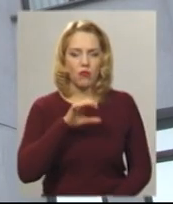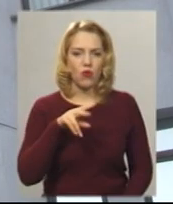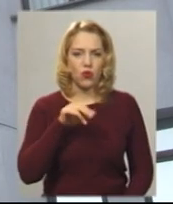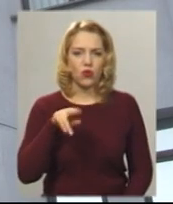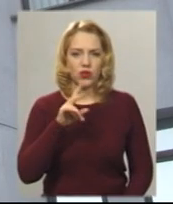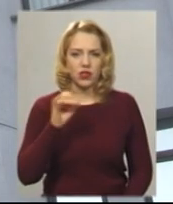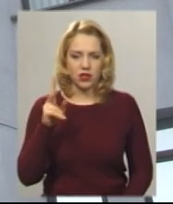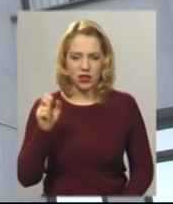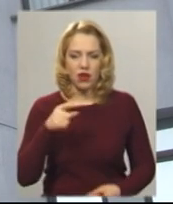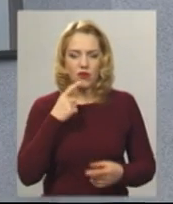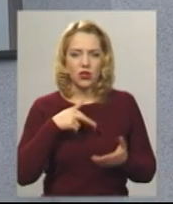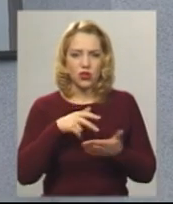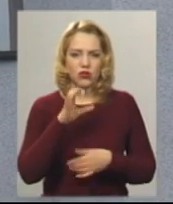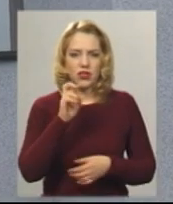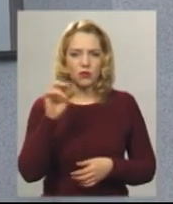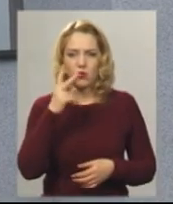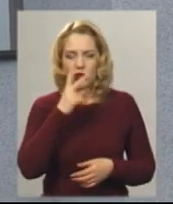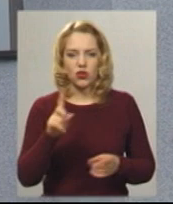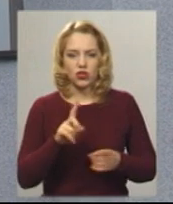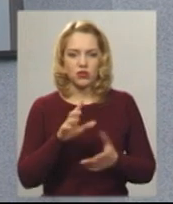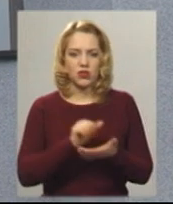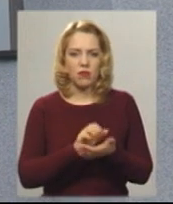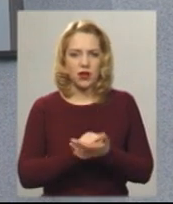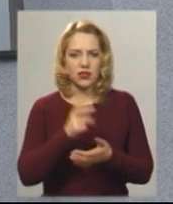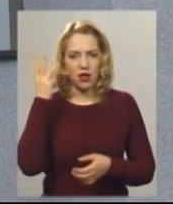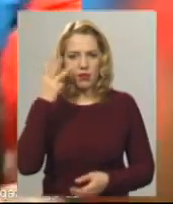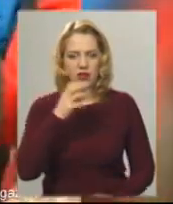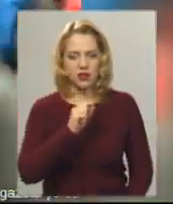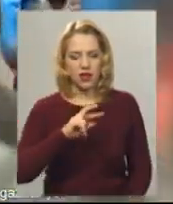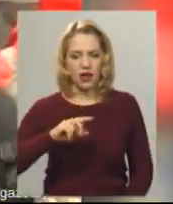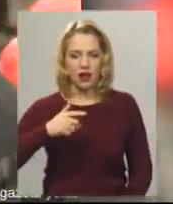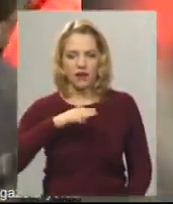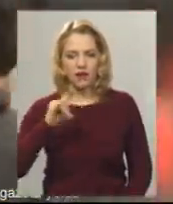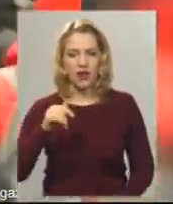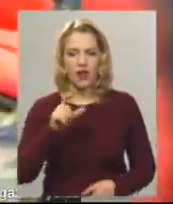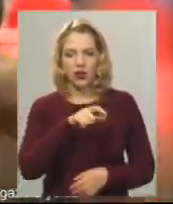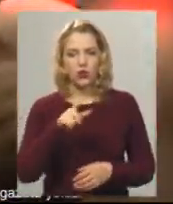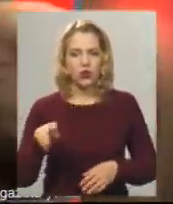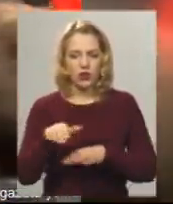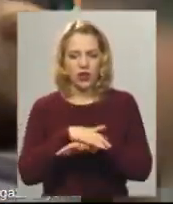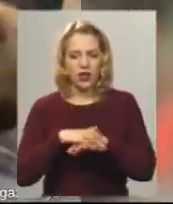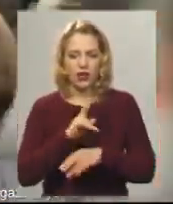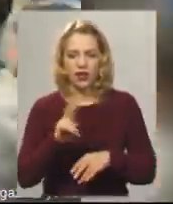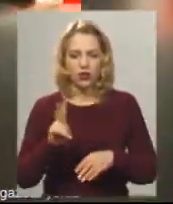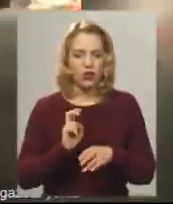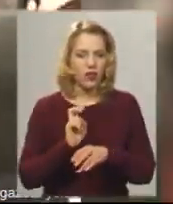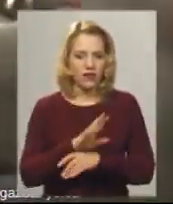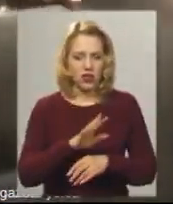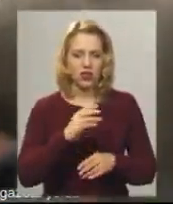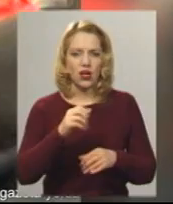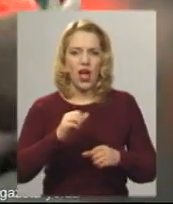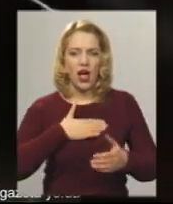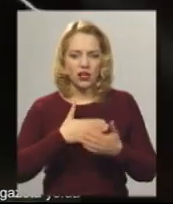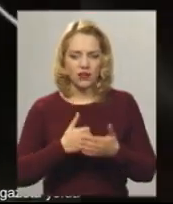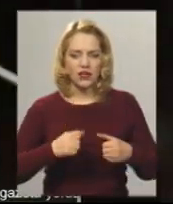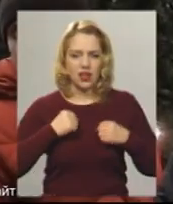Каже, йшли до СБУ, аби побачити, чим займається Хмельницька Альфа. Та до них ніхто не вийшов. Активісти намагались увійти в приміщення режимного об'єкту. Відповідальний за